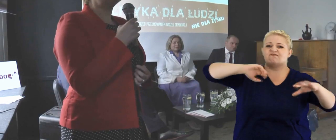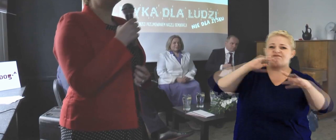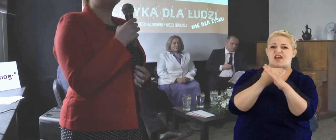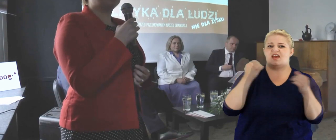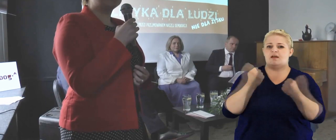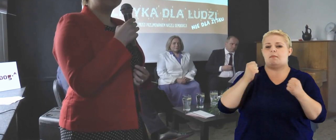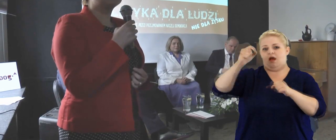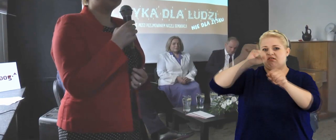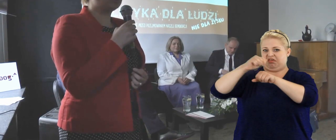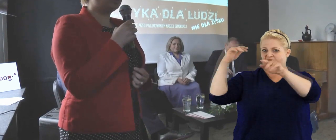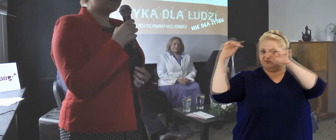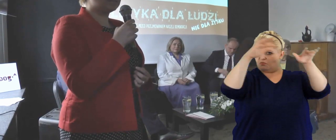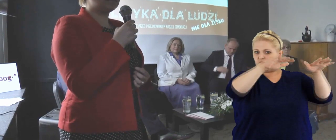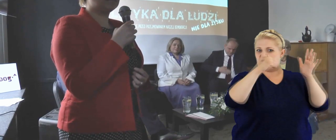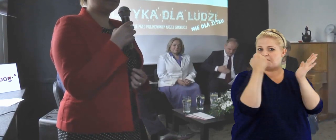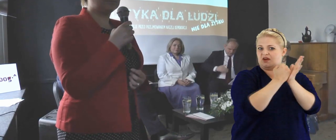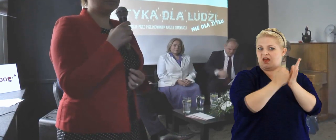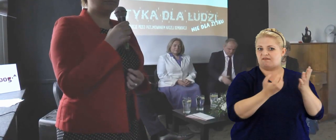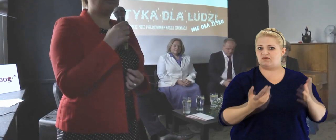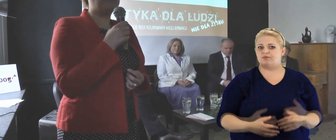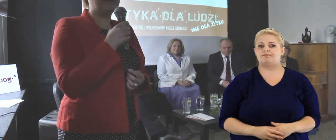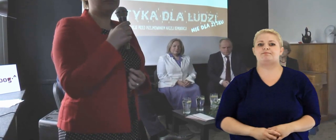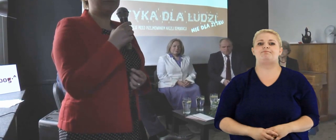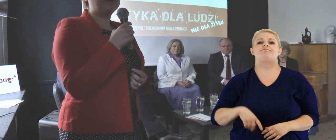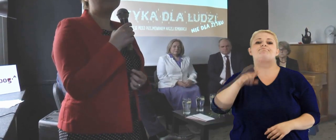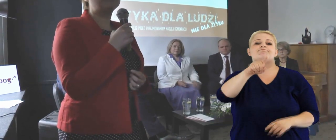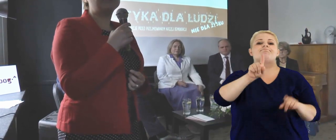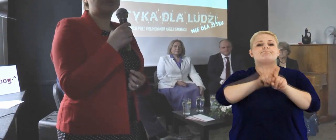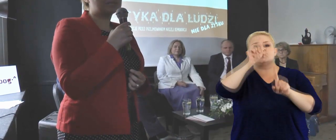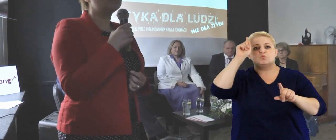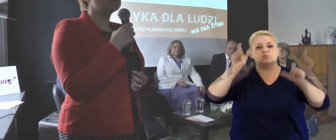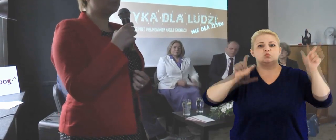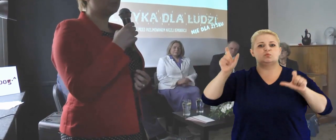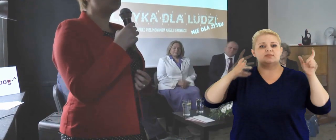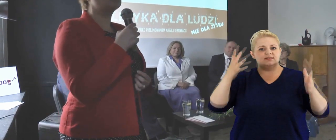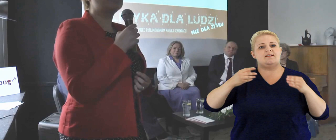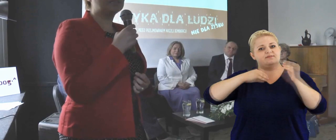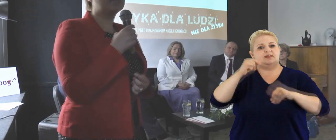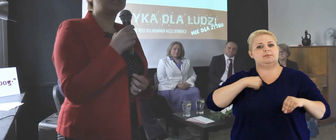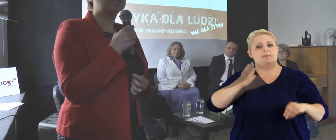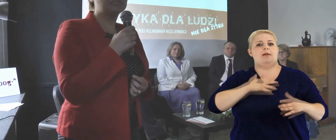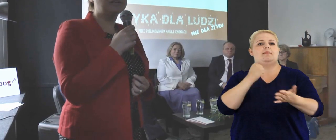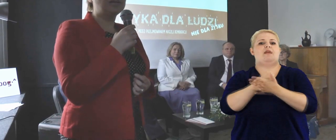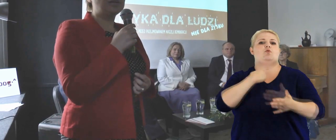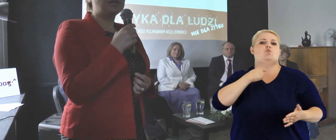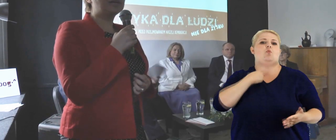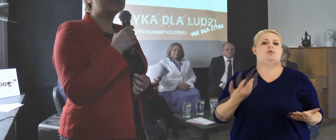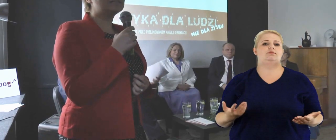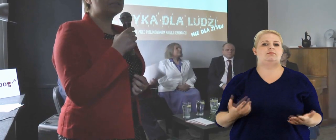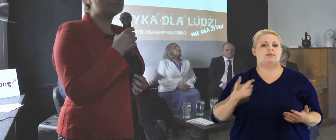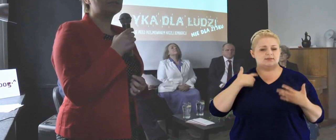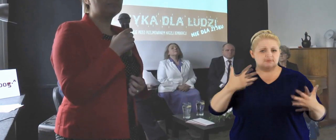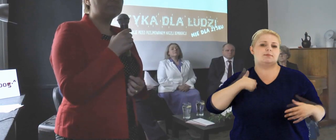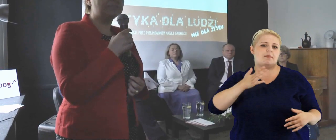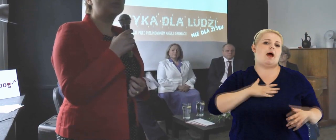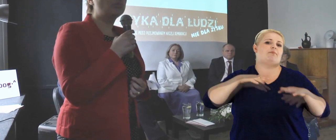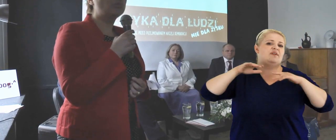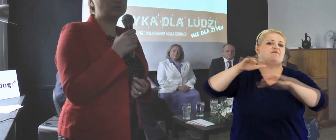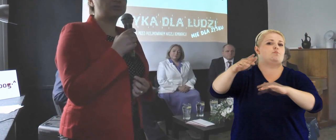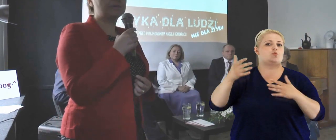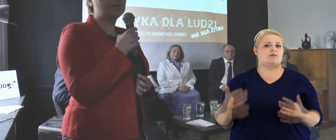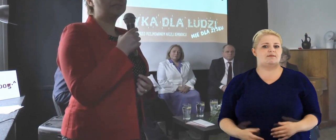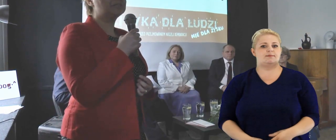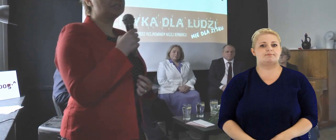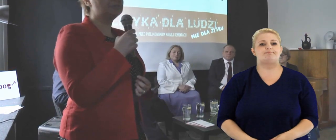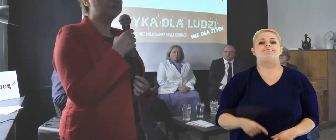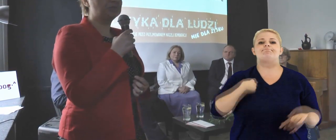niekoniecznie pod hasłem, że korporacje wpływają na prawo, ale pod hasłem, że po prostu obywatele chcieliby jak najwięcej mieć